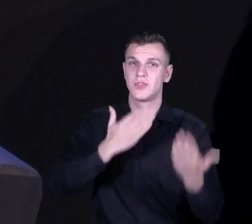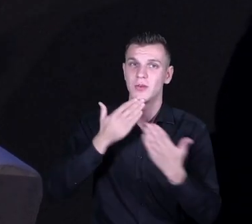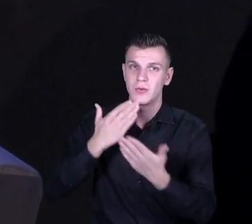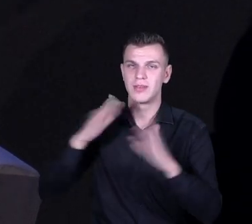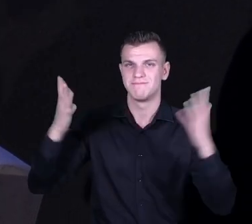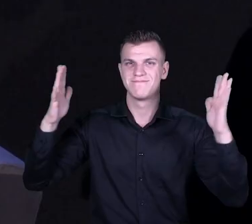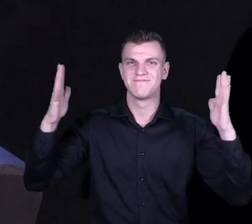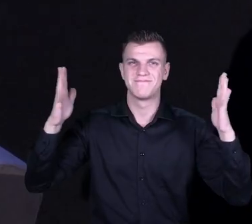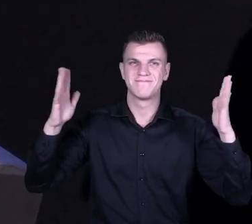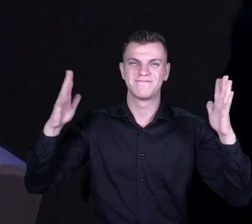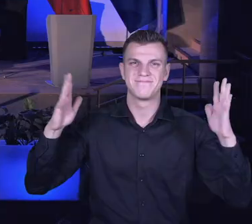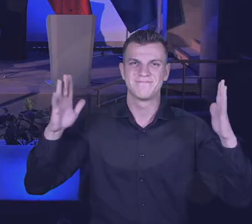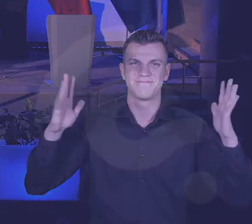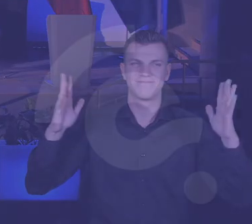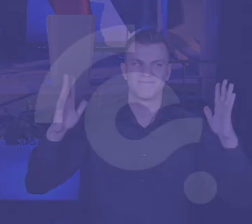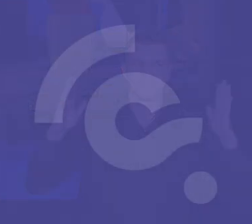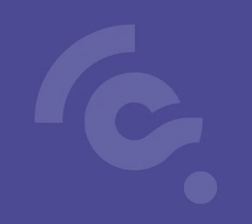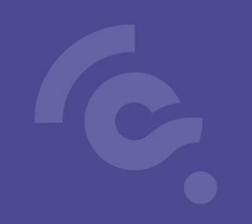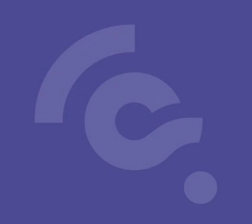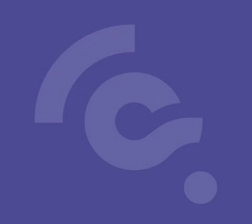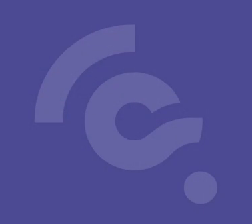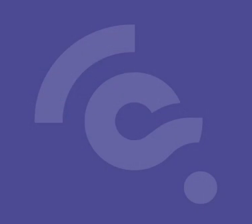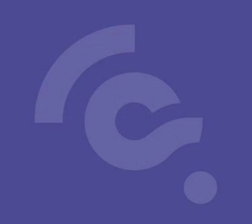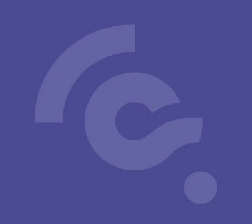z godziną mogli rozmawiać, prawda? Dziękuję bardzo.